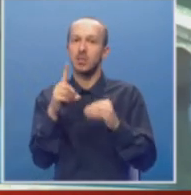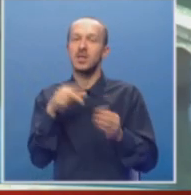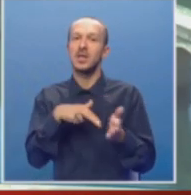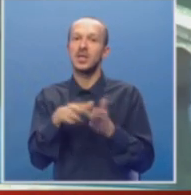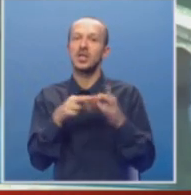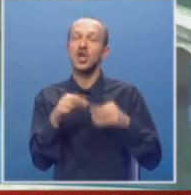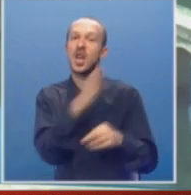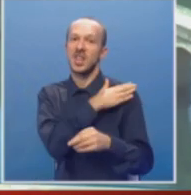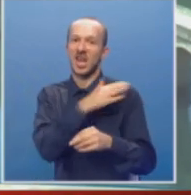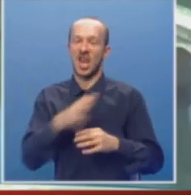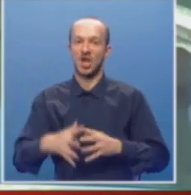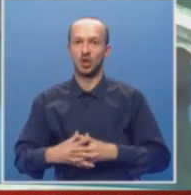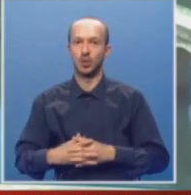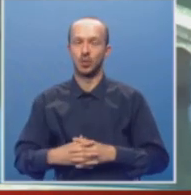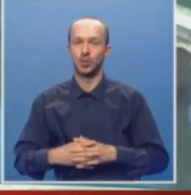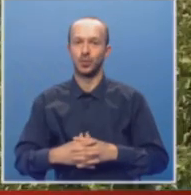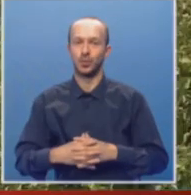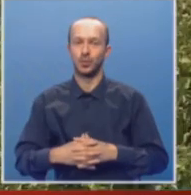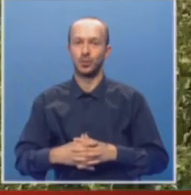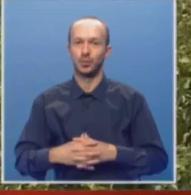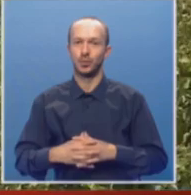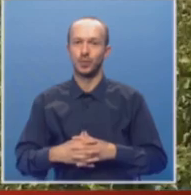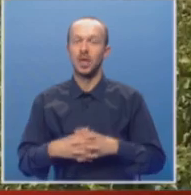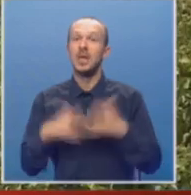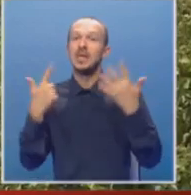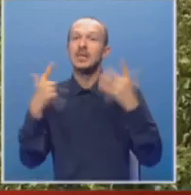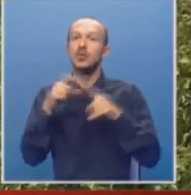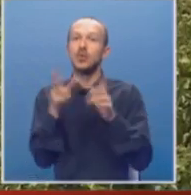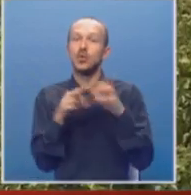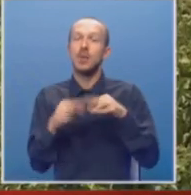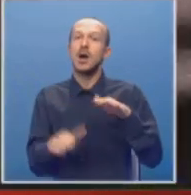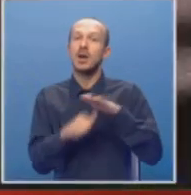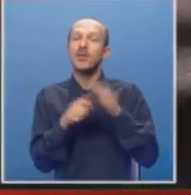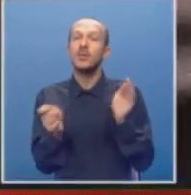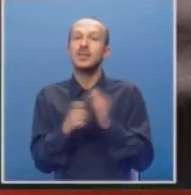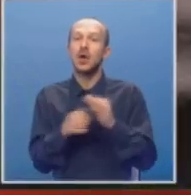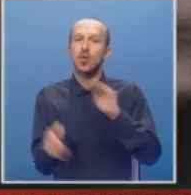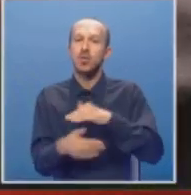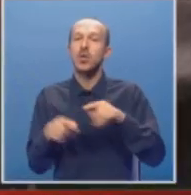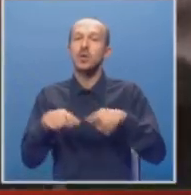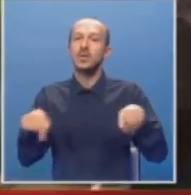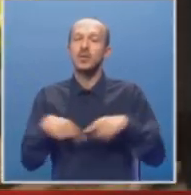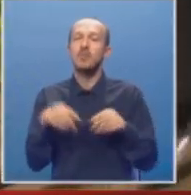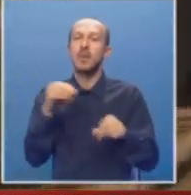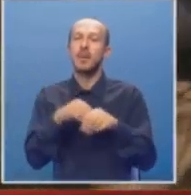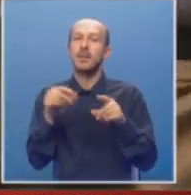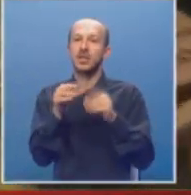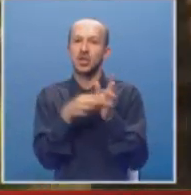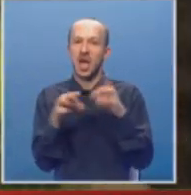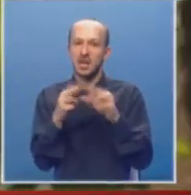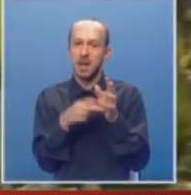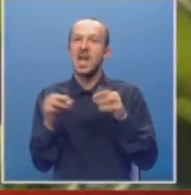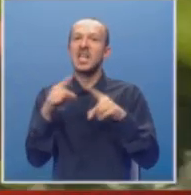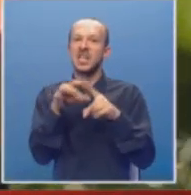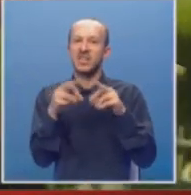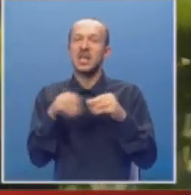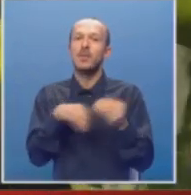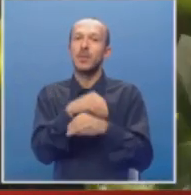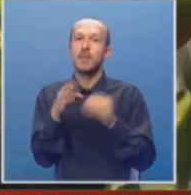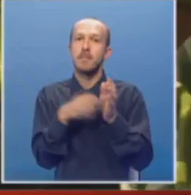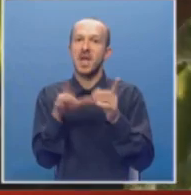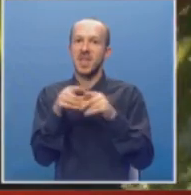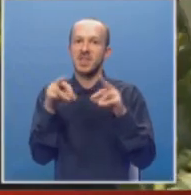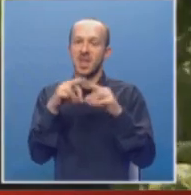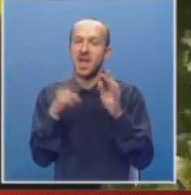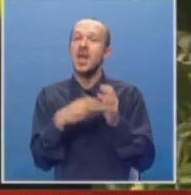izađe na tele. Na oko sedam dunuma uglavnom zakupljenog zemljišta pod Paprikom, Patliđanima i Tikvicom porodica Medan iz